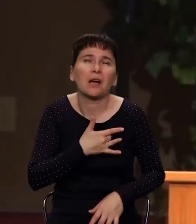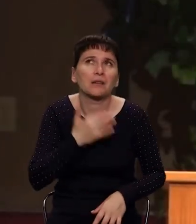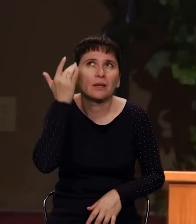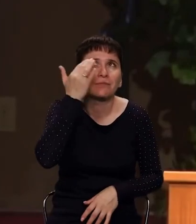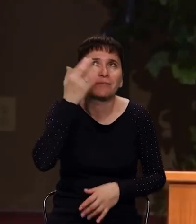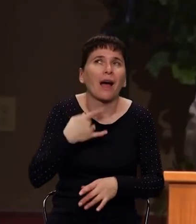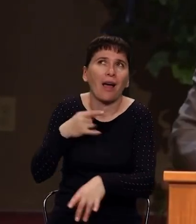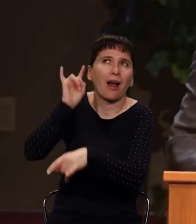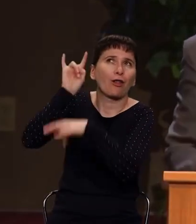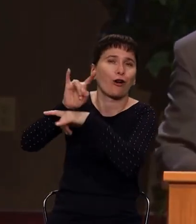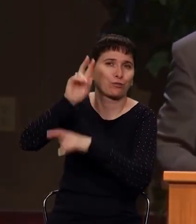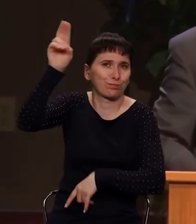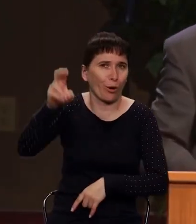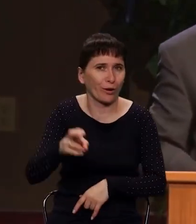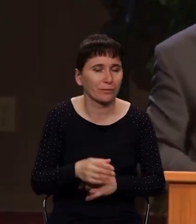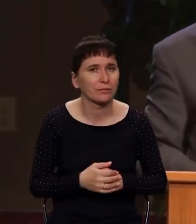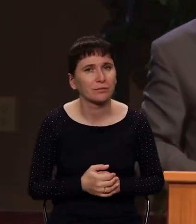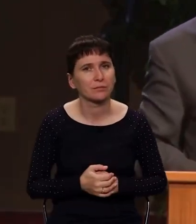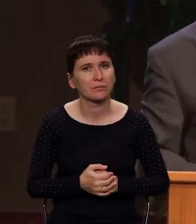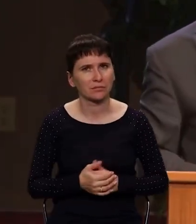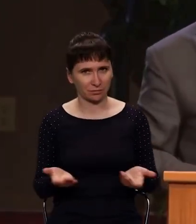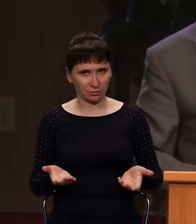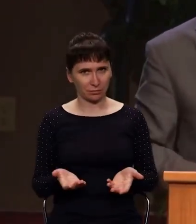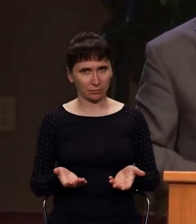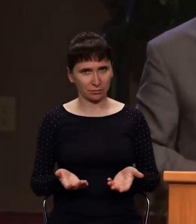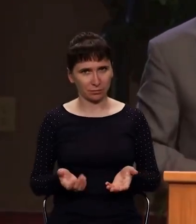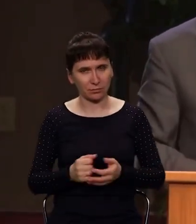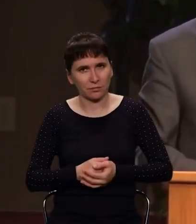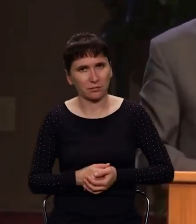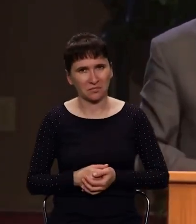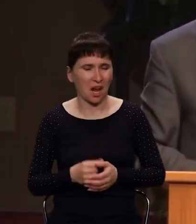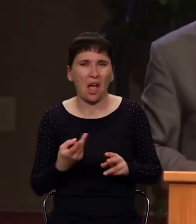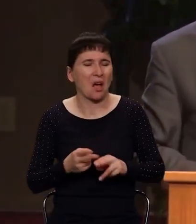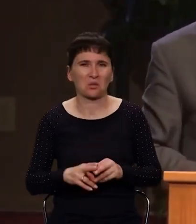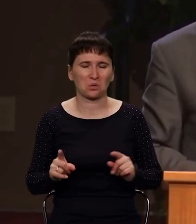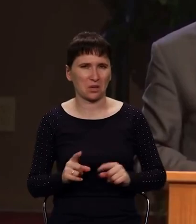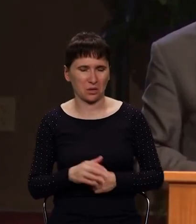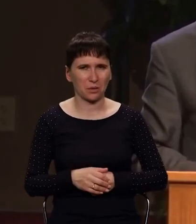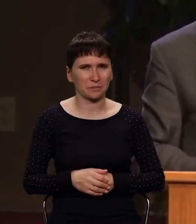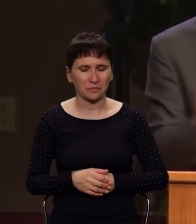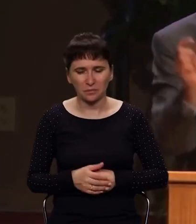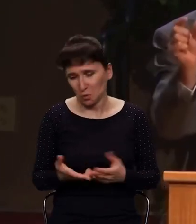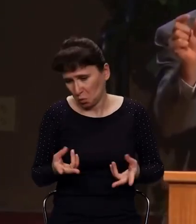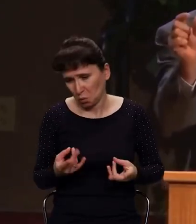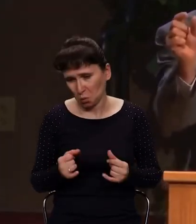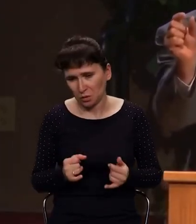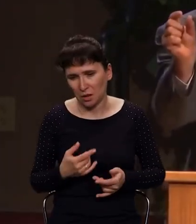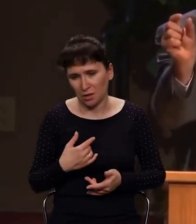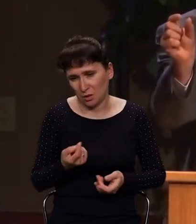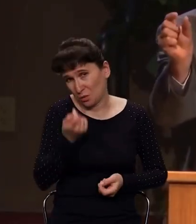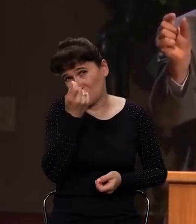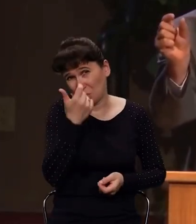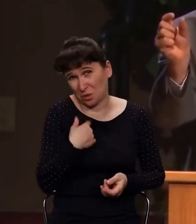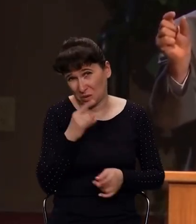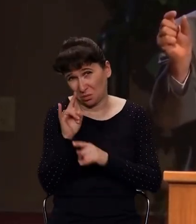солгать Богу? Братья и сестры, а что, это так плохо? Ну, подумаешь, ну,